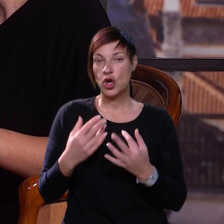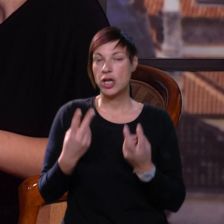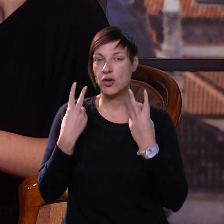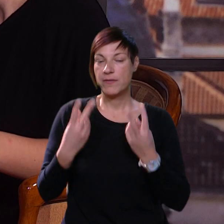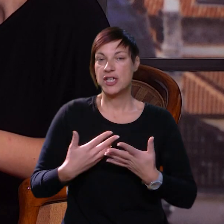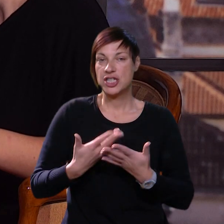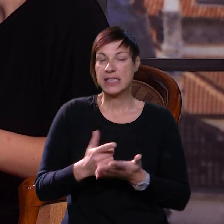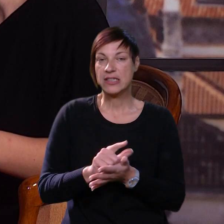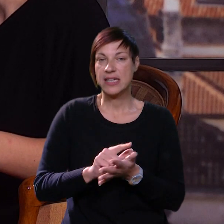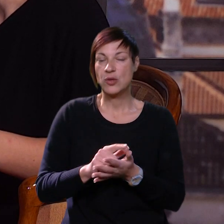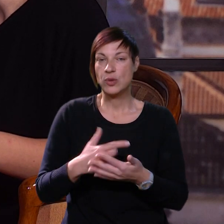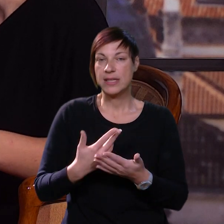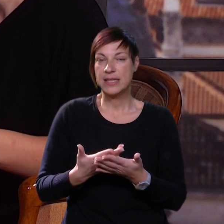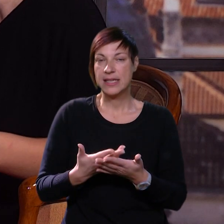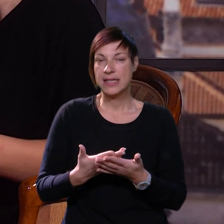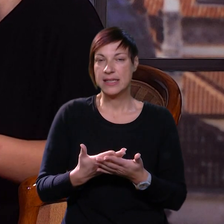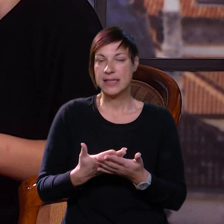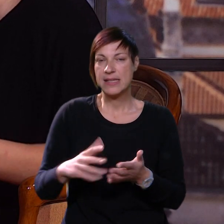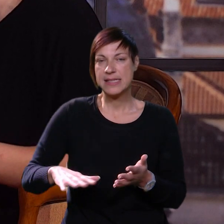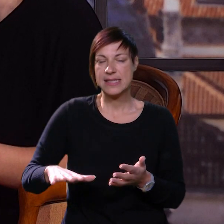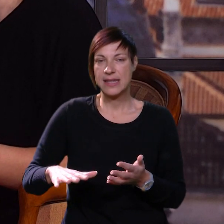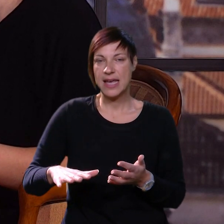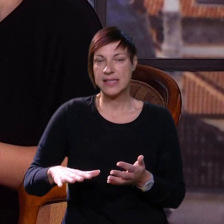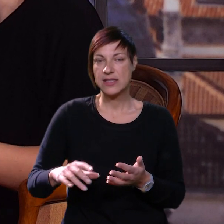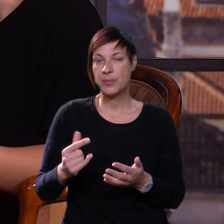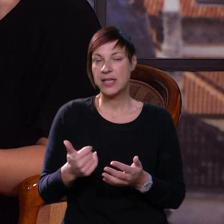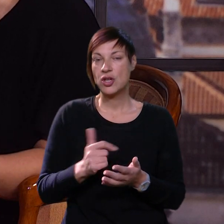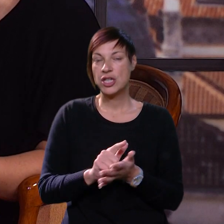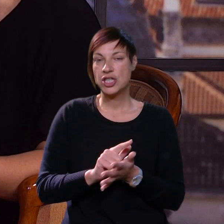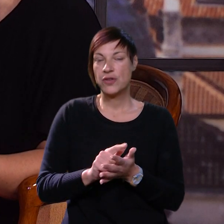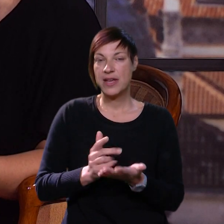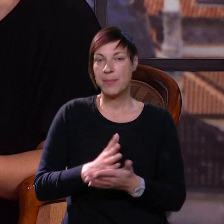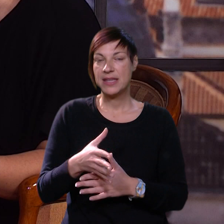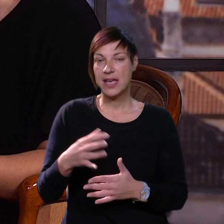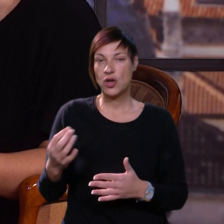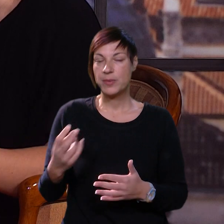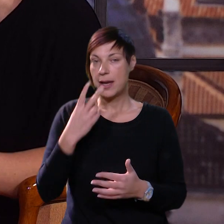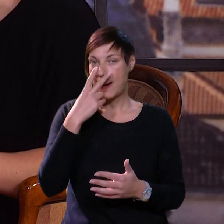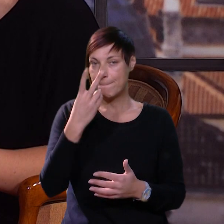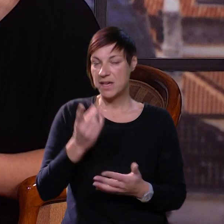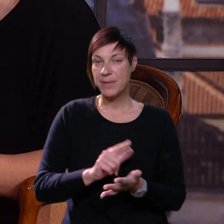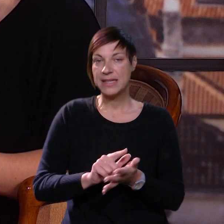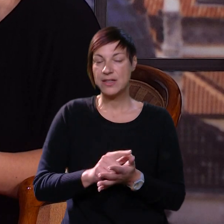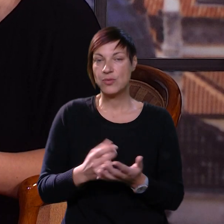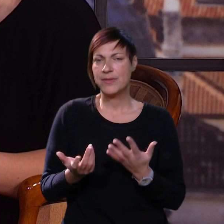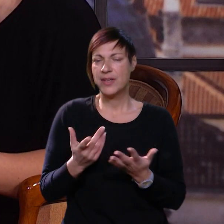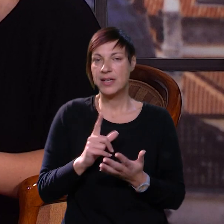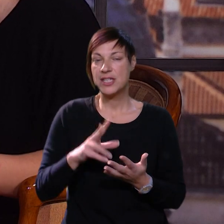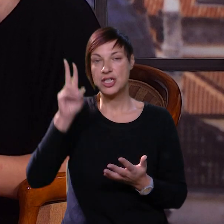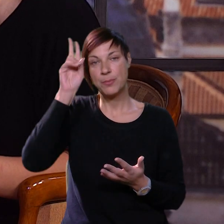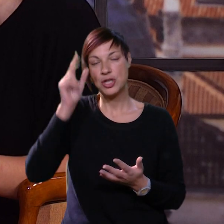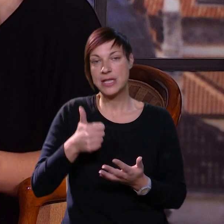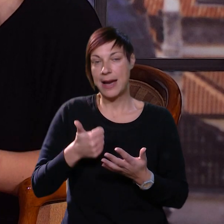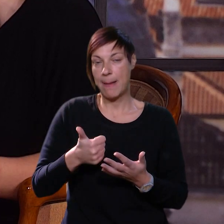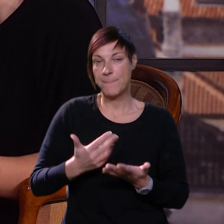Koliko je bitno taj trenutak da oni ipak su oni s djecom jedno određeno vrijeme tijekom dana, primijete taj trenutak, vjerojatno